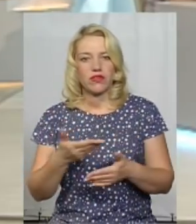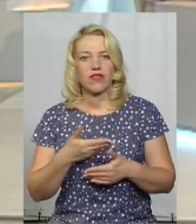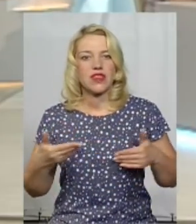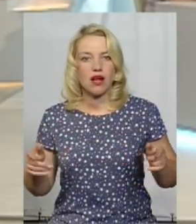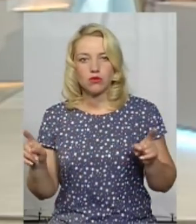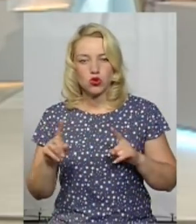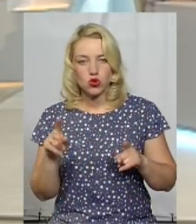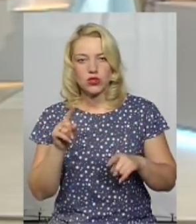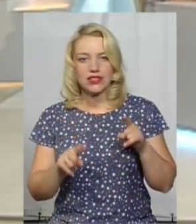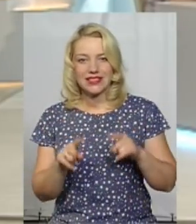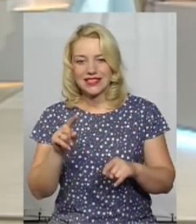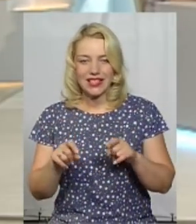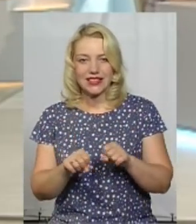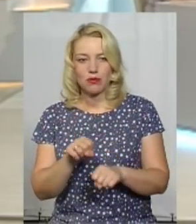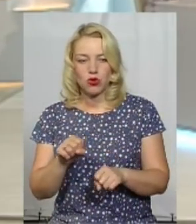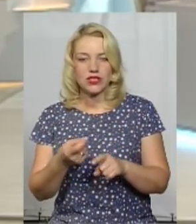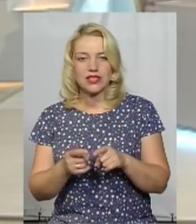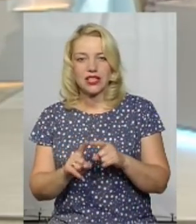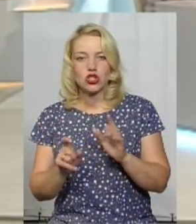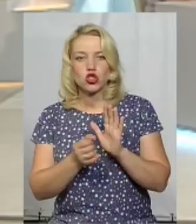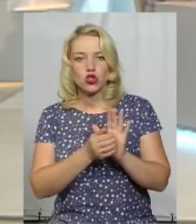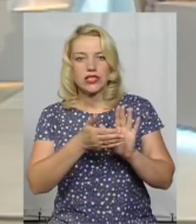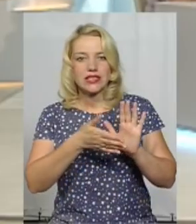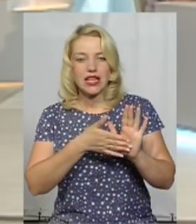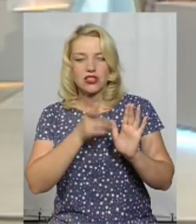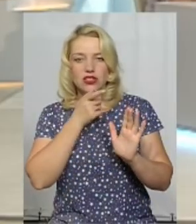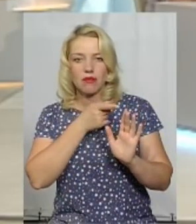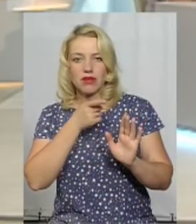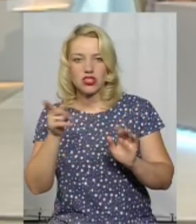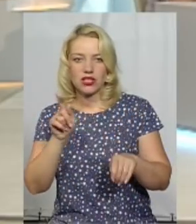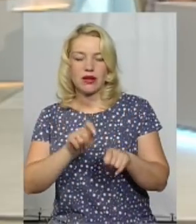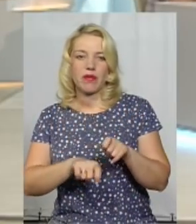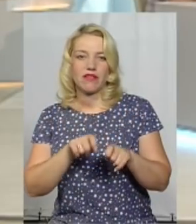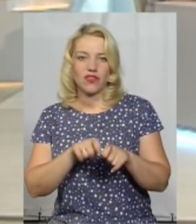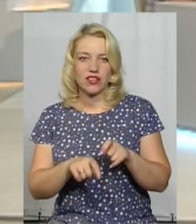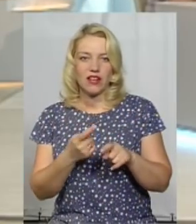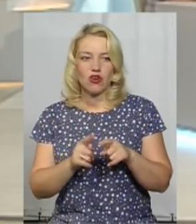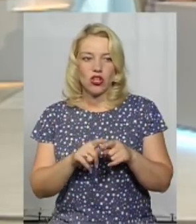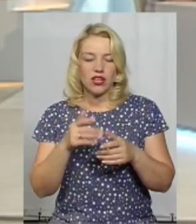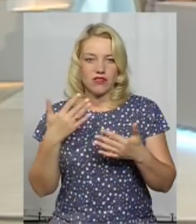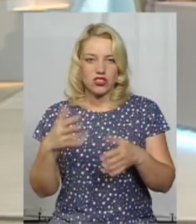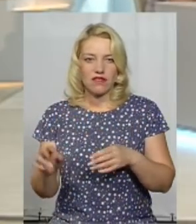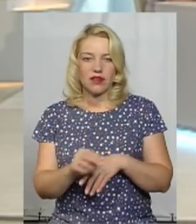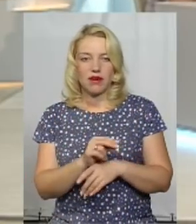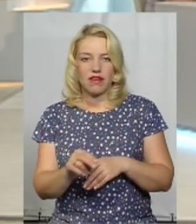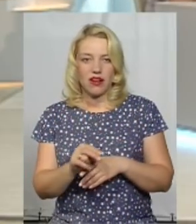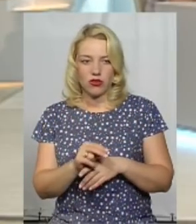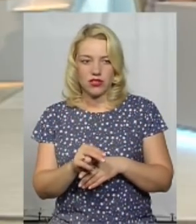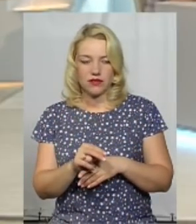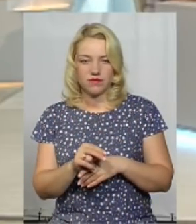деякі порушення з тих, які зазначені під час перевірки, вони вже виправляються.